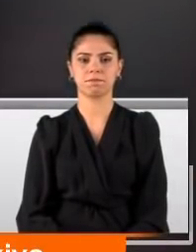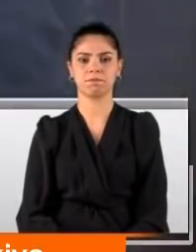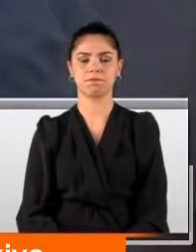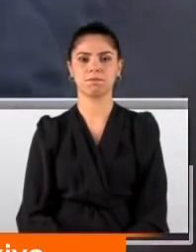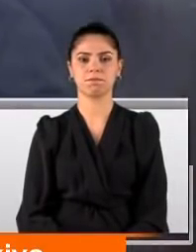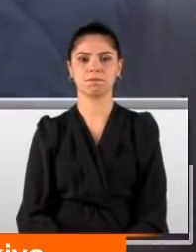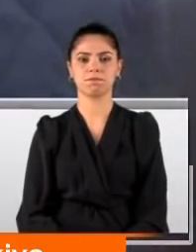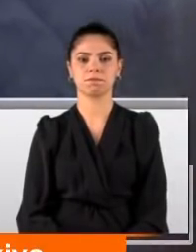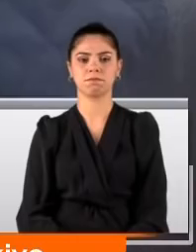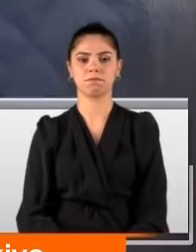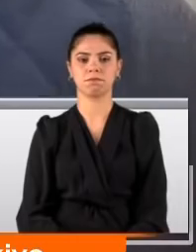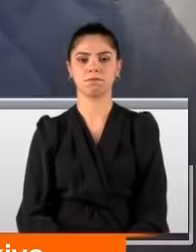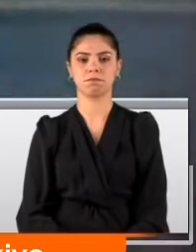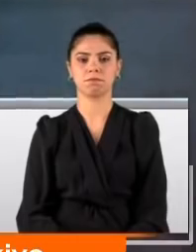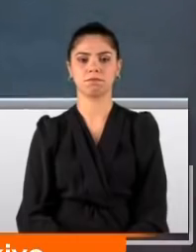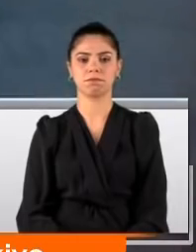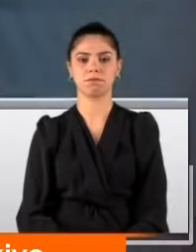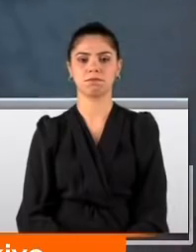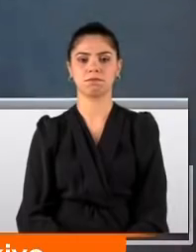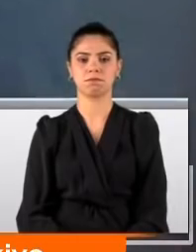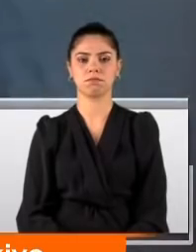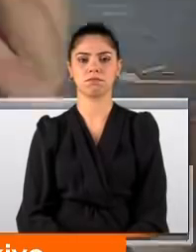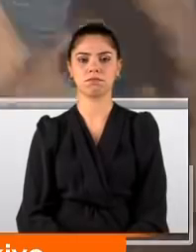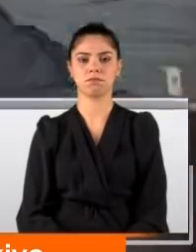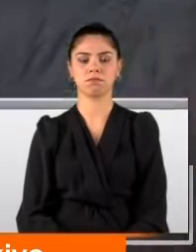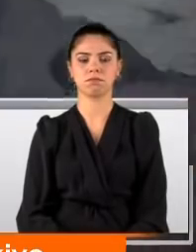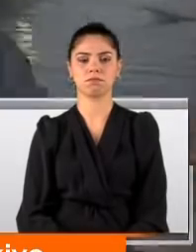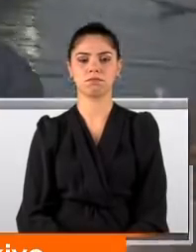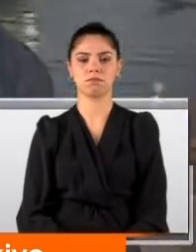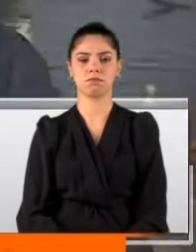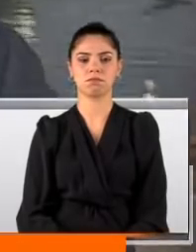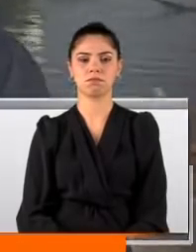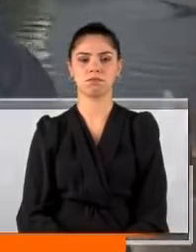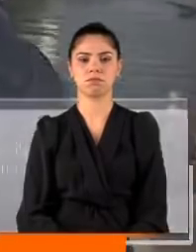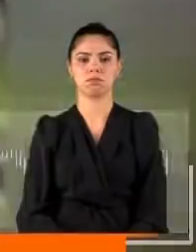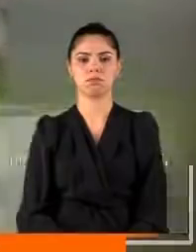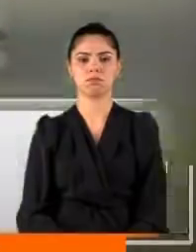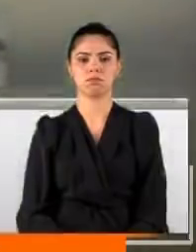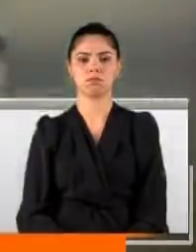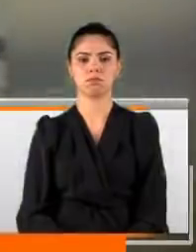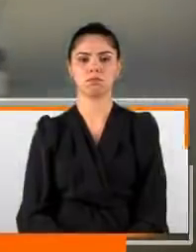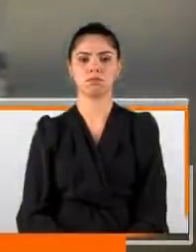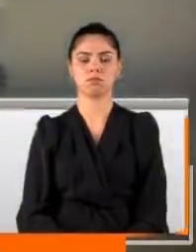Bir ses duydu, güm diye. Arkadaş taş gibi teknenin üzerine düştü.